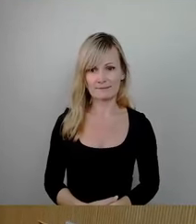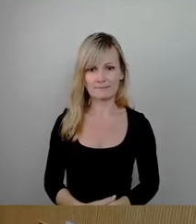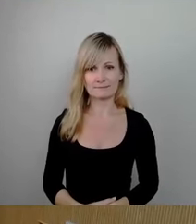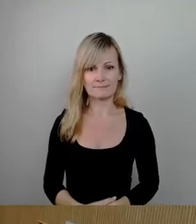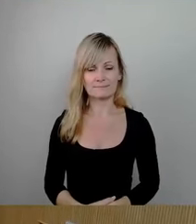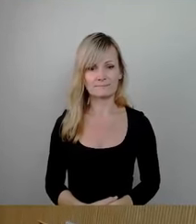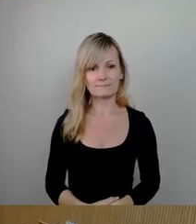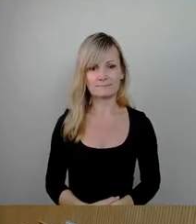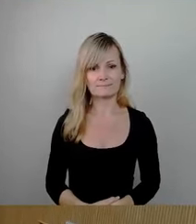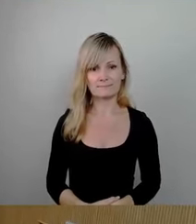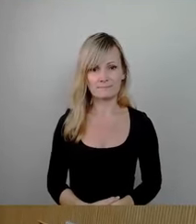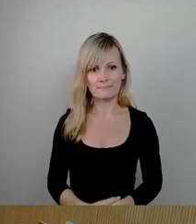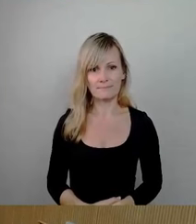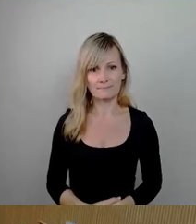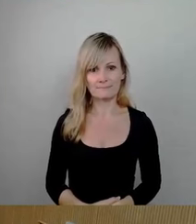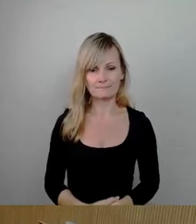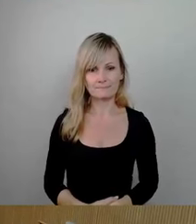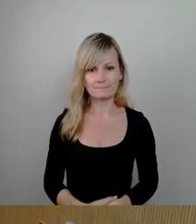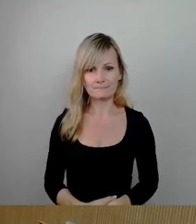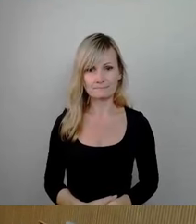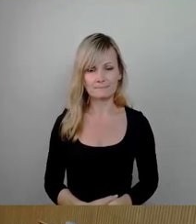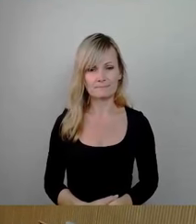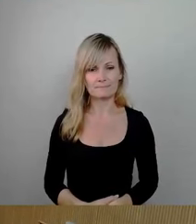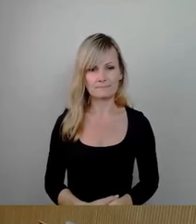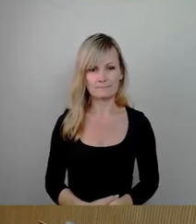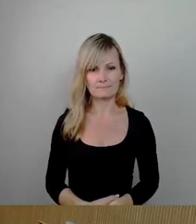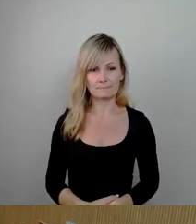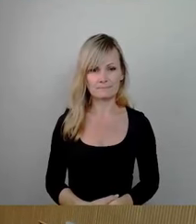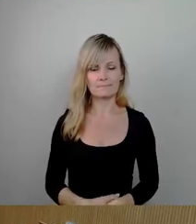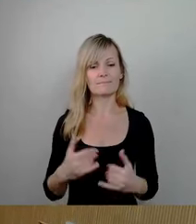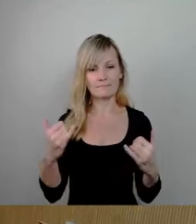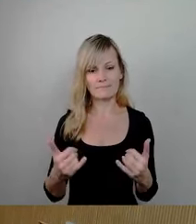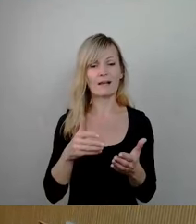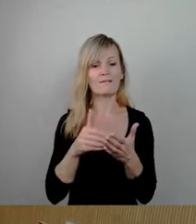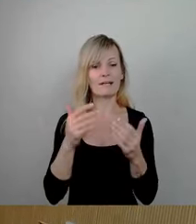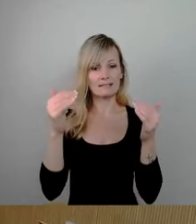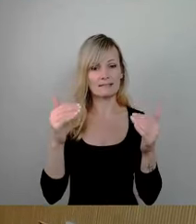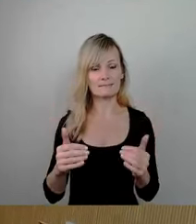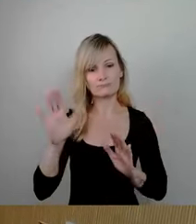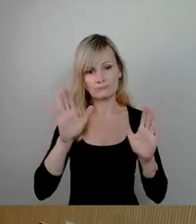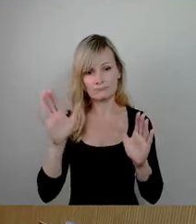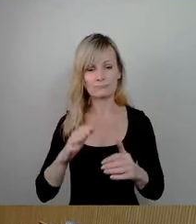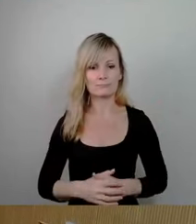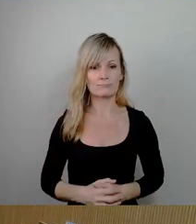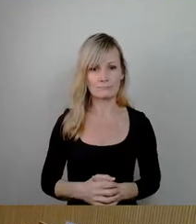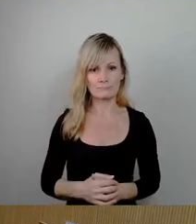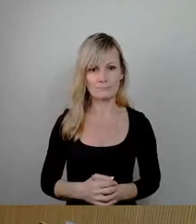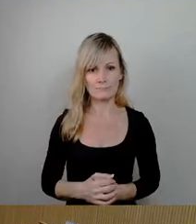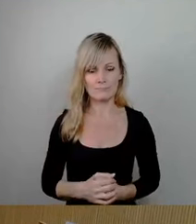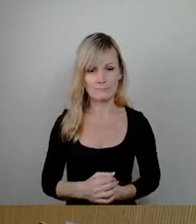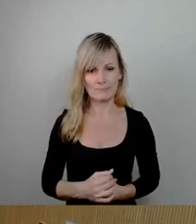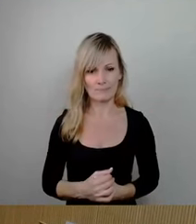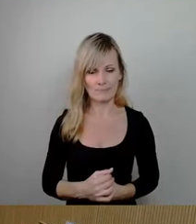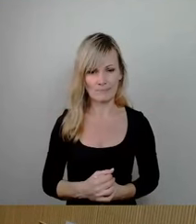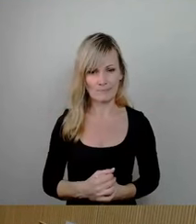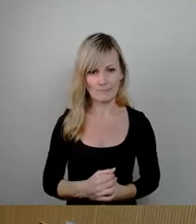Es geht weiter in den Wortmeldungen, ohne dass es wirklich substanzielle Zugewinne jetzt gibt für